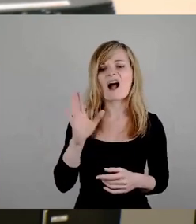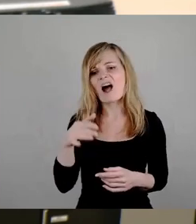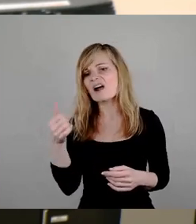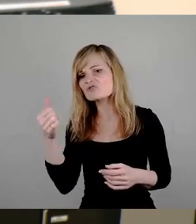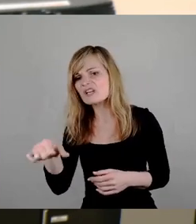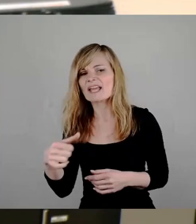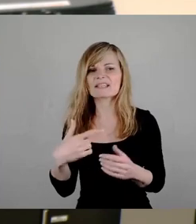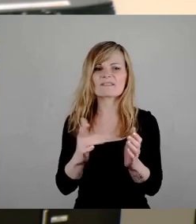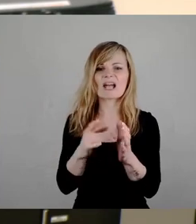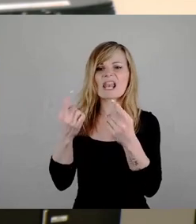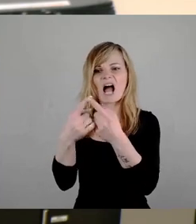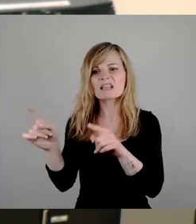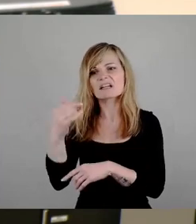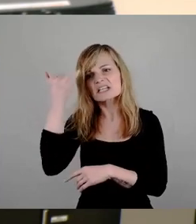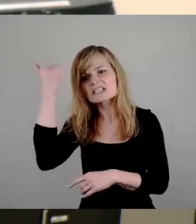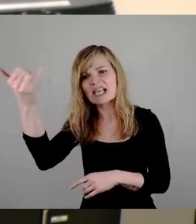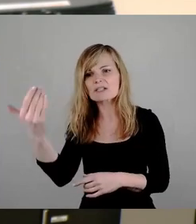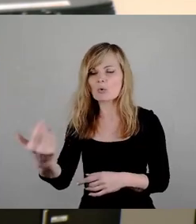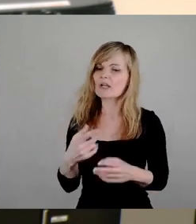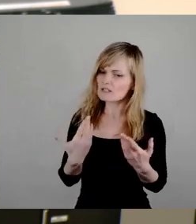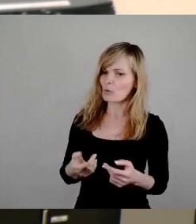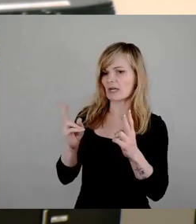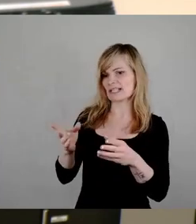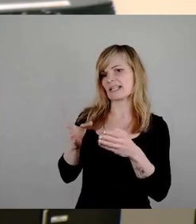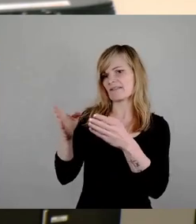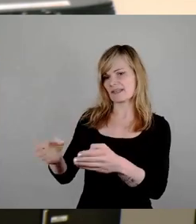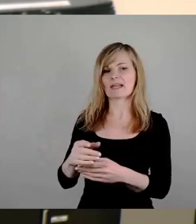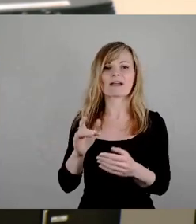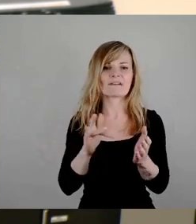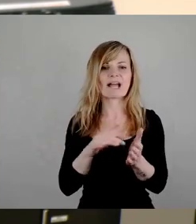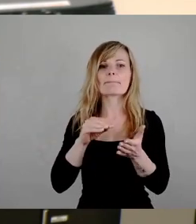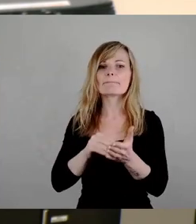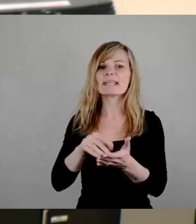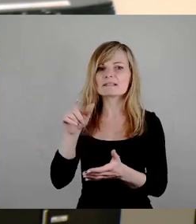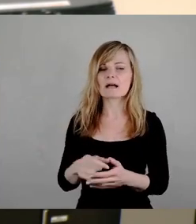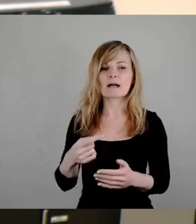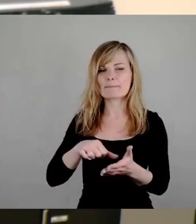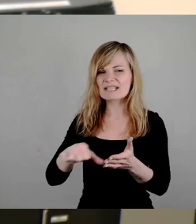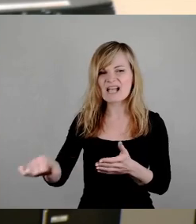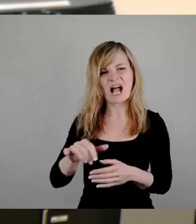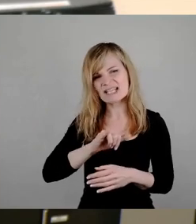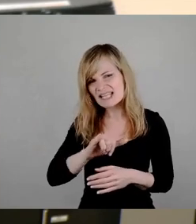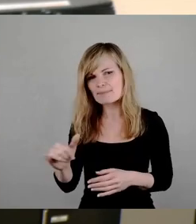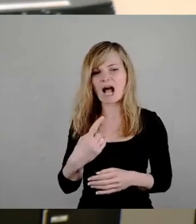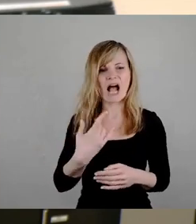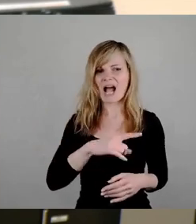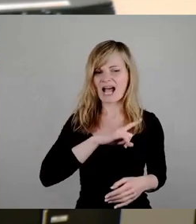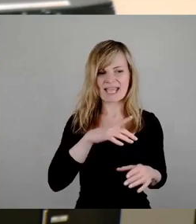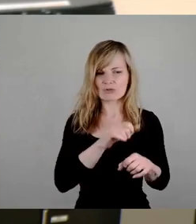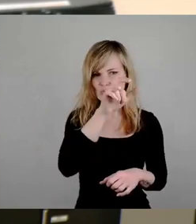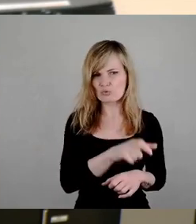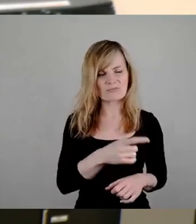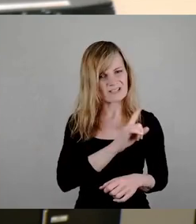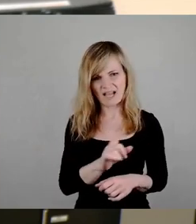es von jemand anderem kommt. Nein, das ist der richtige Weg, weil der Mieter zahlt die Zeche, nicht irgendwie der Eigentümer der Mieter zahlt das,